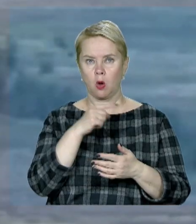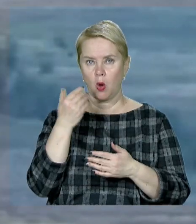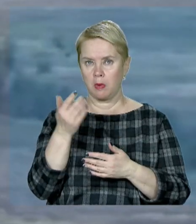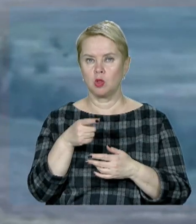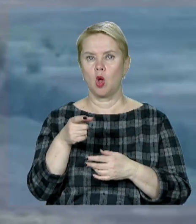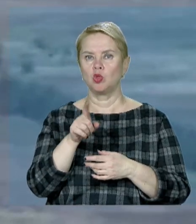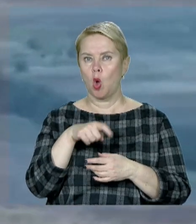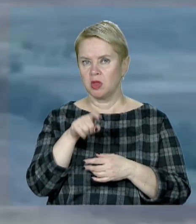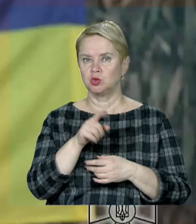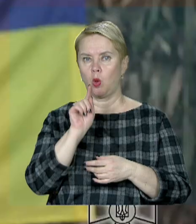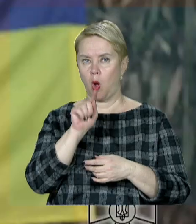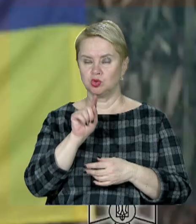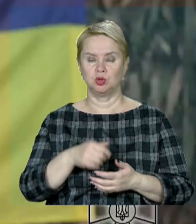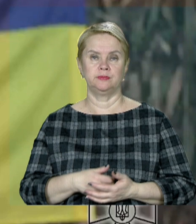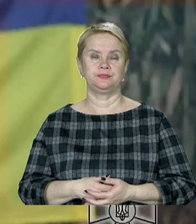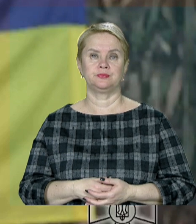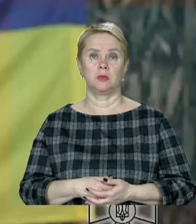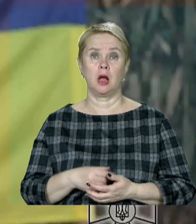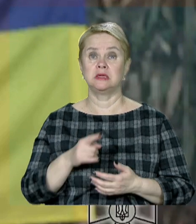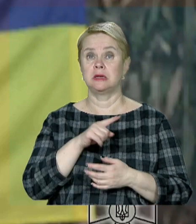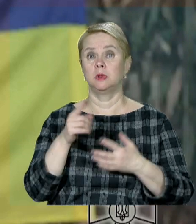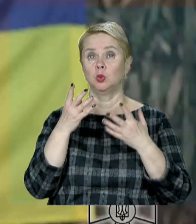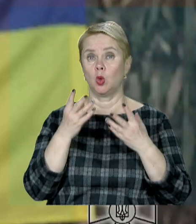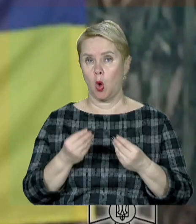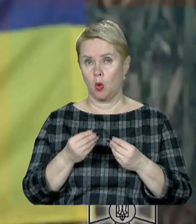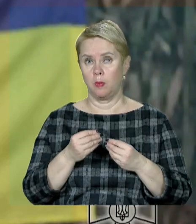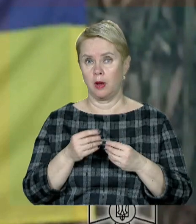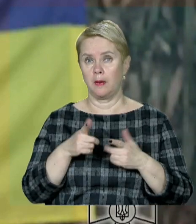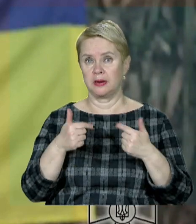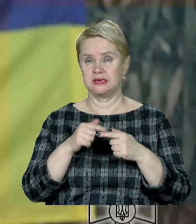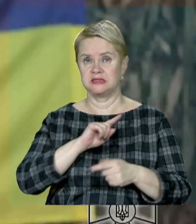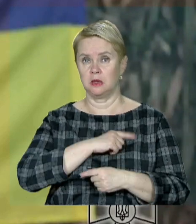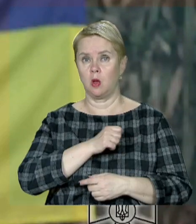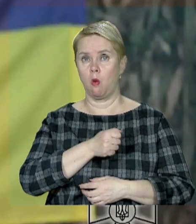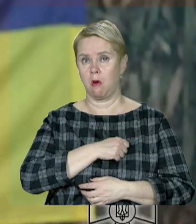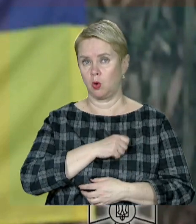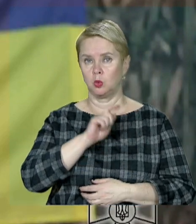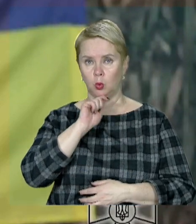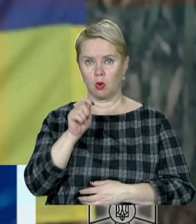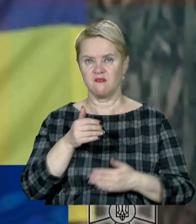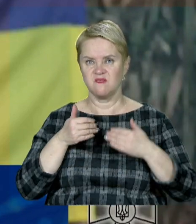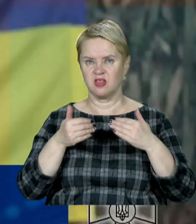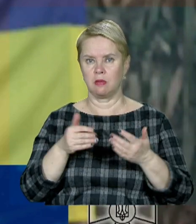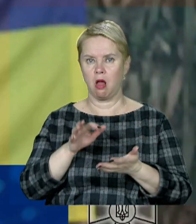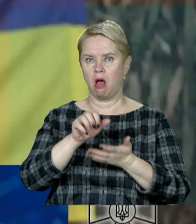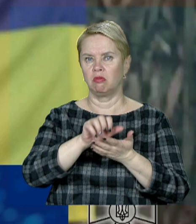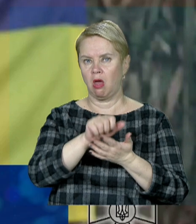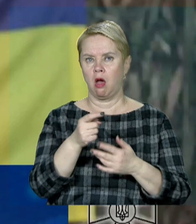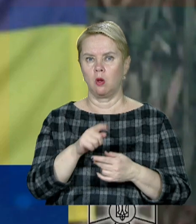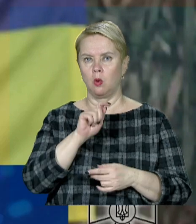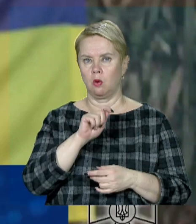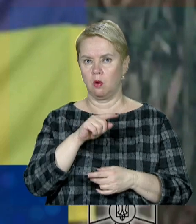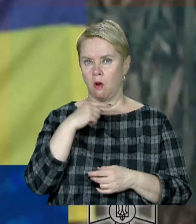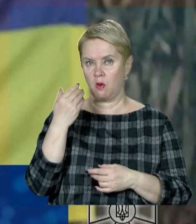на Донеччині, і на Луганщині. За минулу добу підрозділи СОУ відбили атаки окупантів